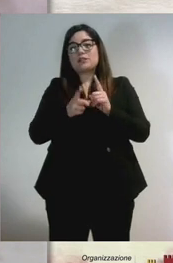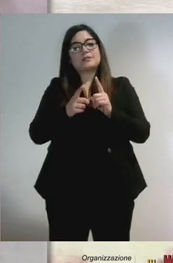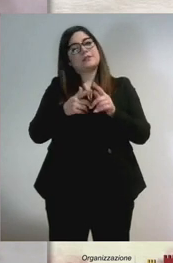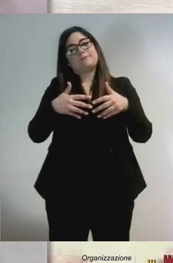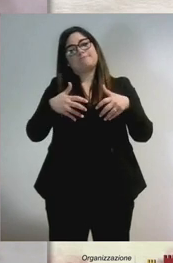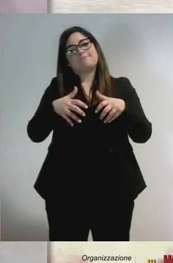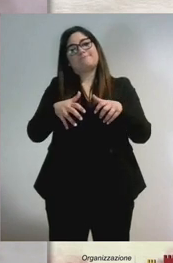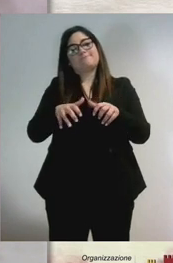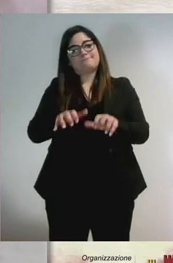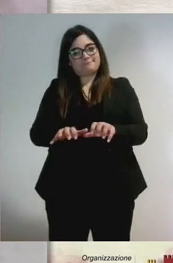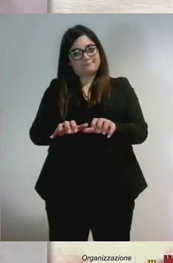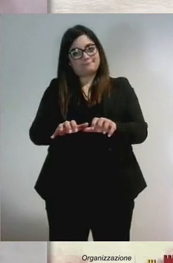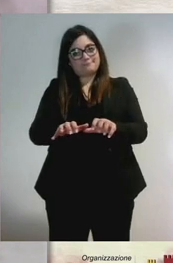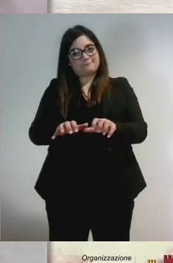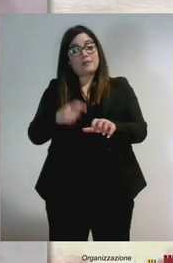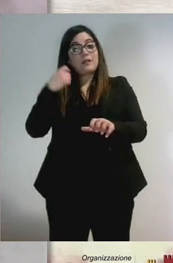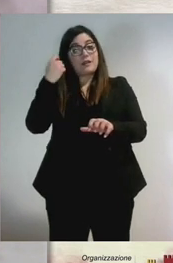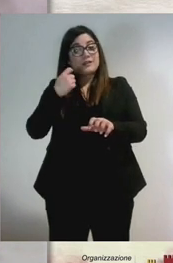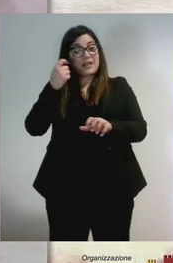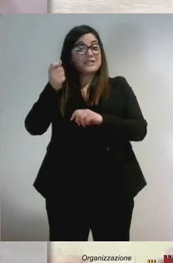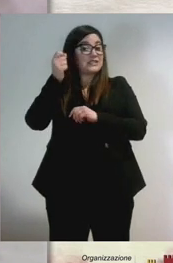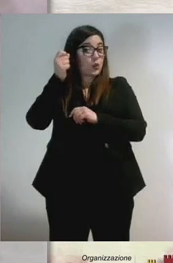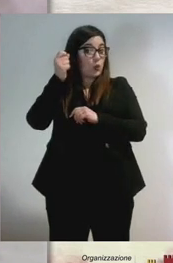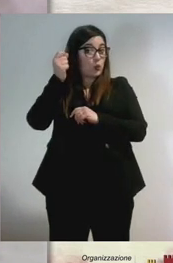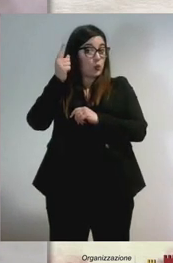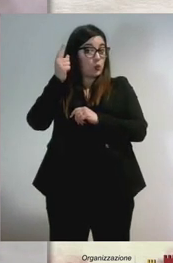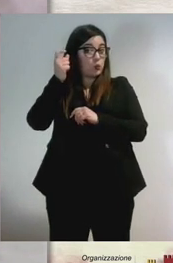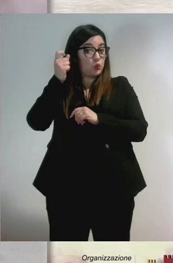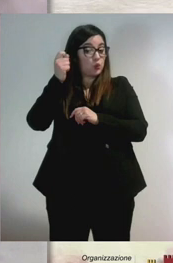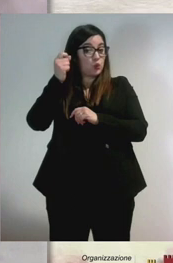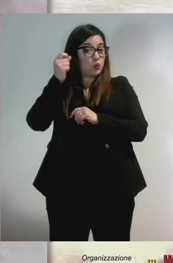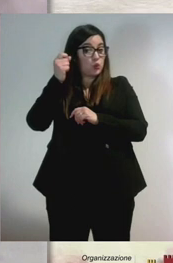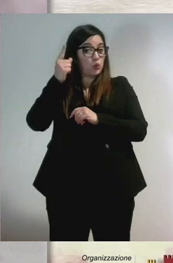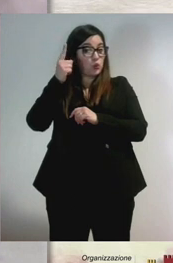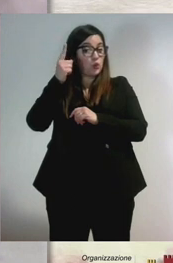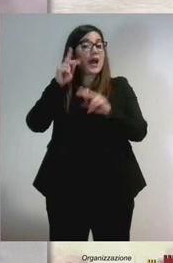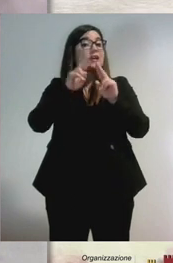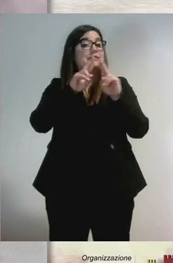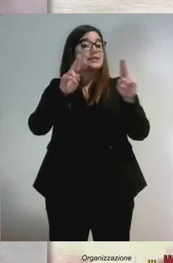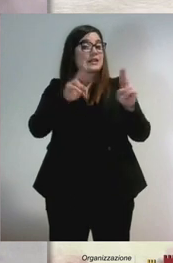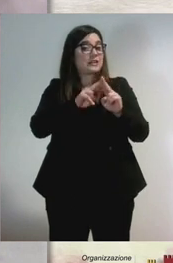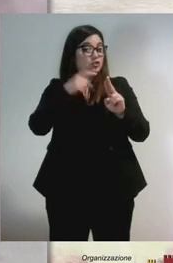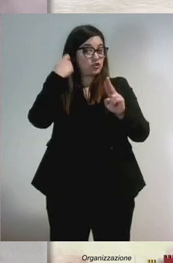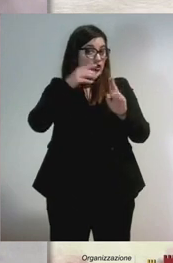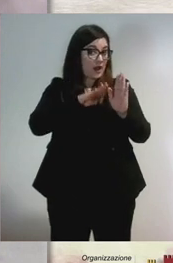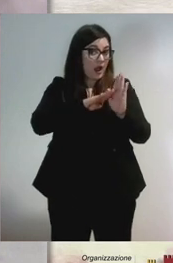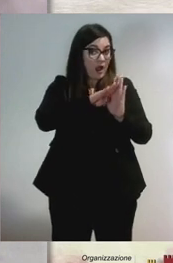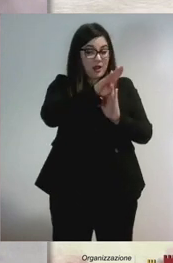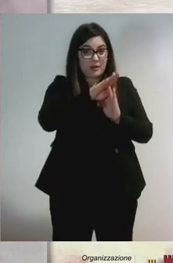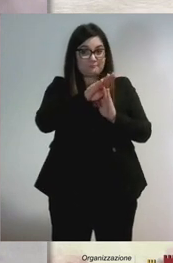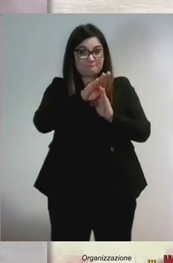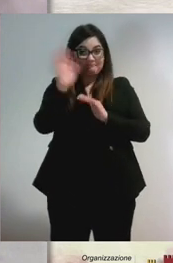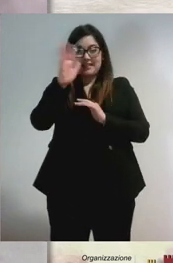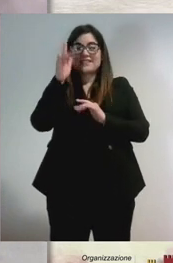sono più interessati a una cultura che è internazionale, per imparare le lingue.